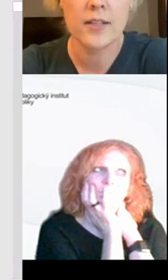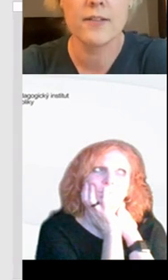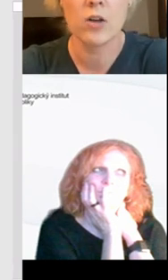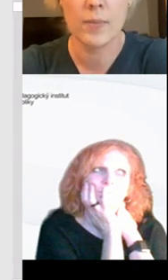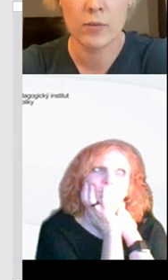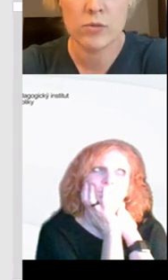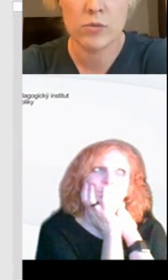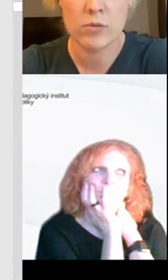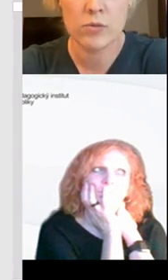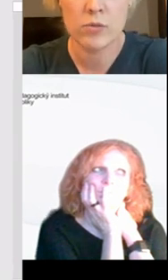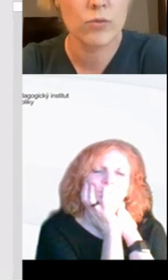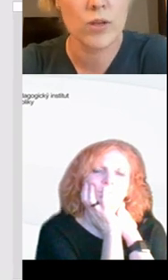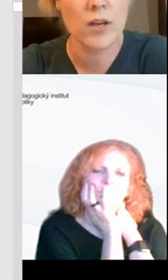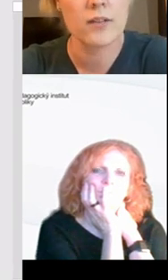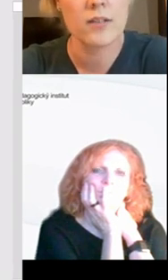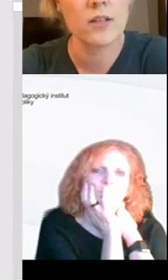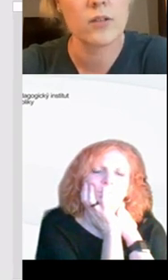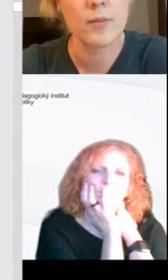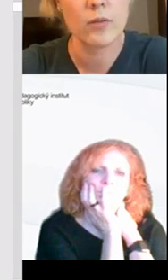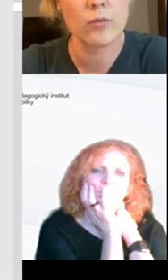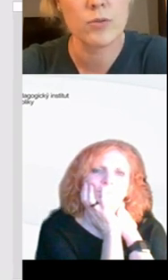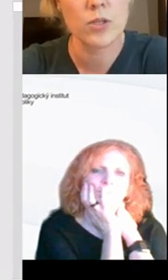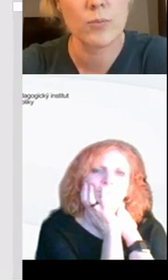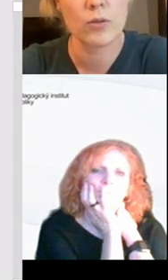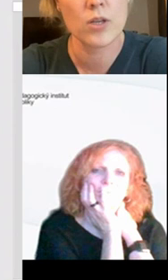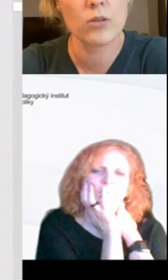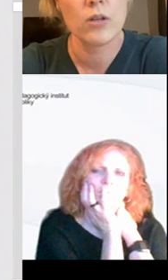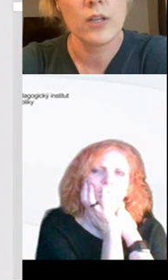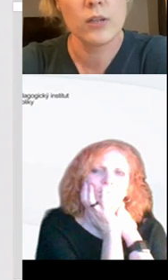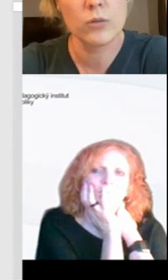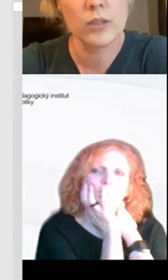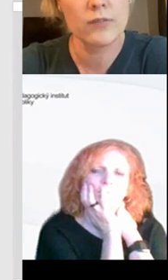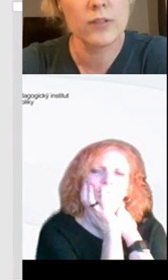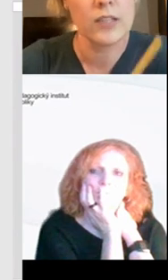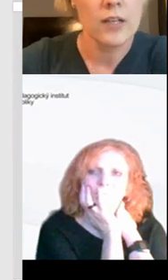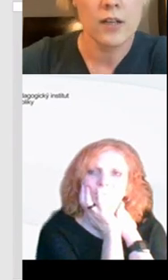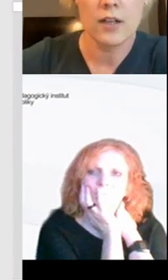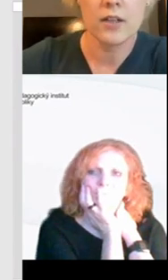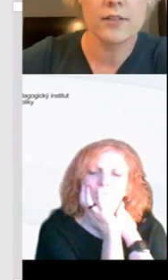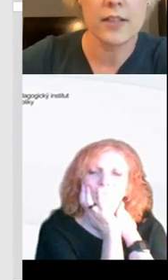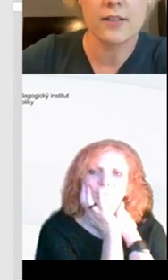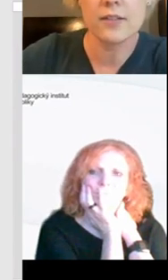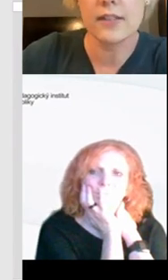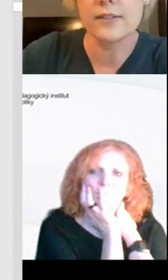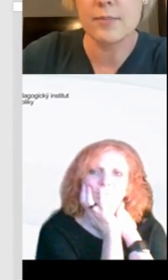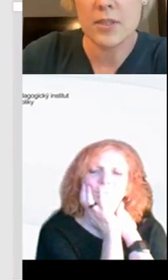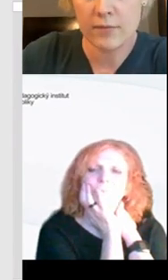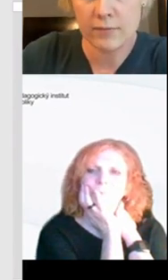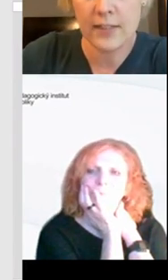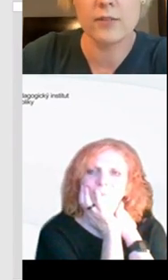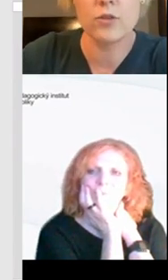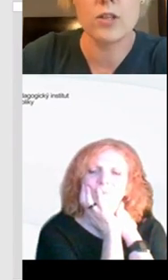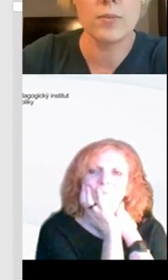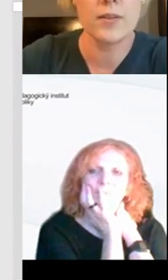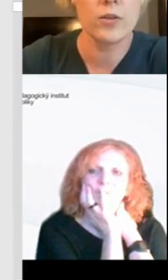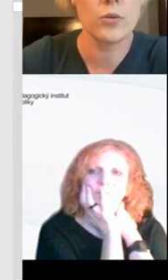už poplet, který opravdu sám velmi jednoduše a ty děti na to velmi jednoduše přijdou, protože je to intuitivní, tak tam